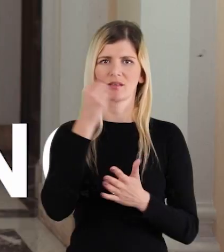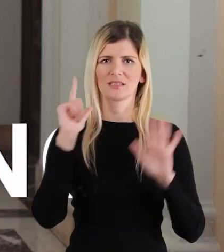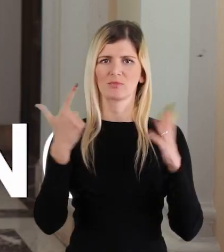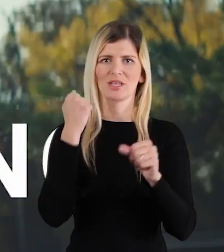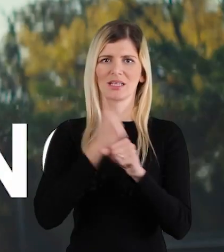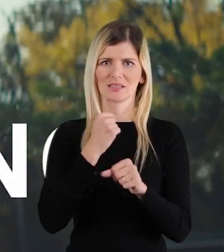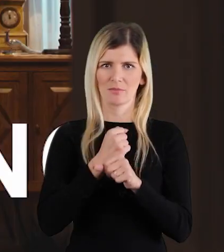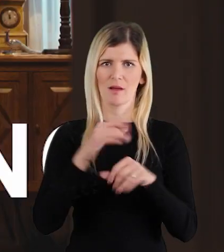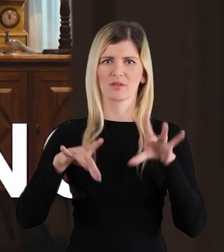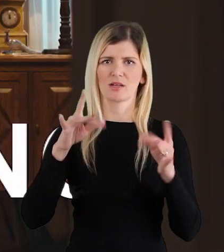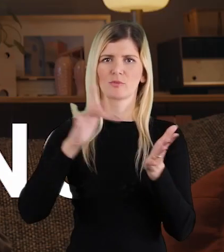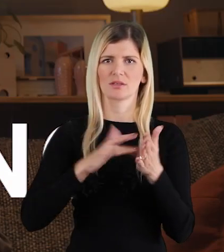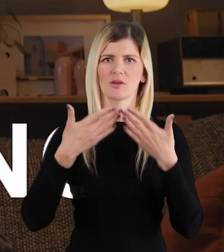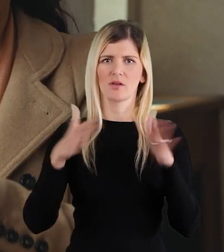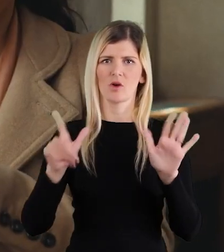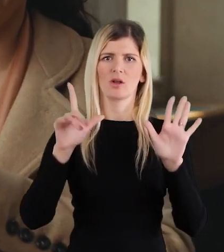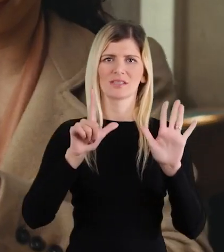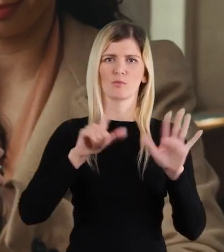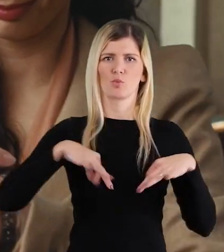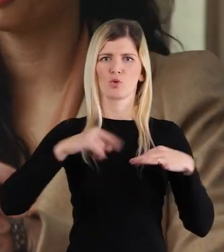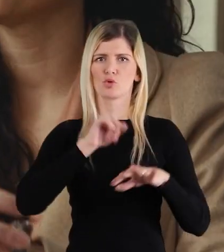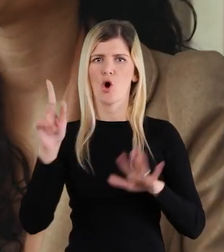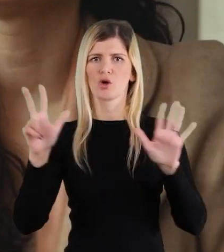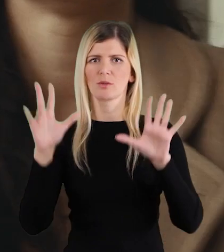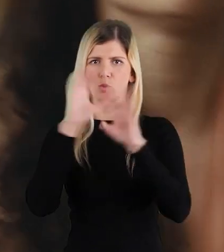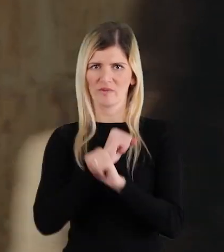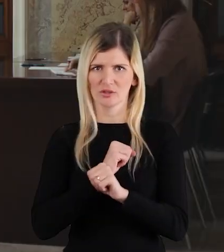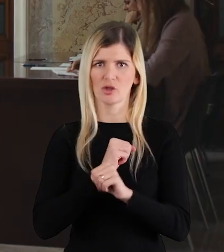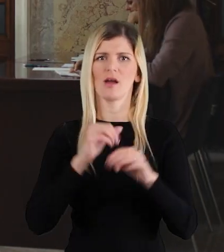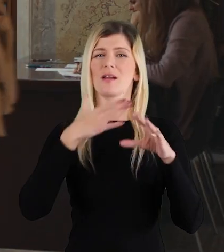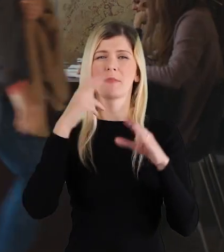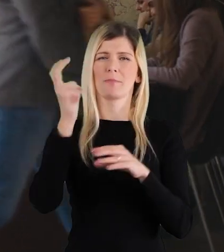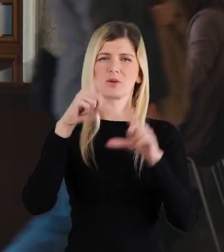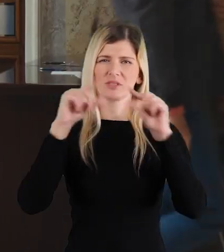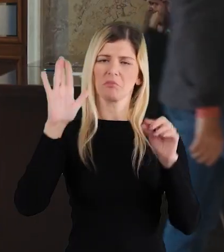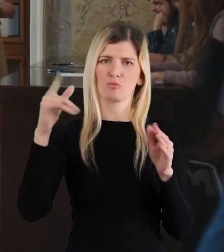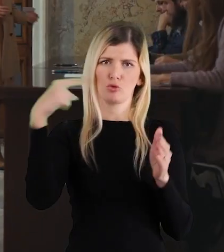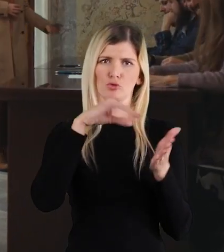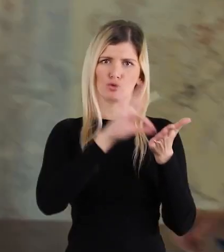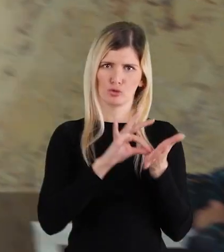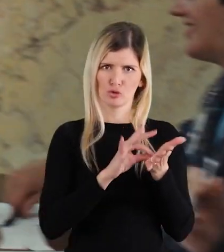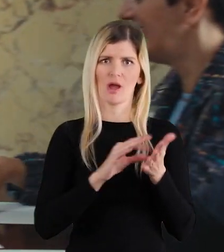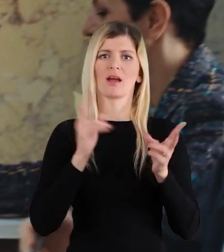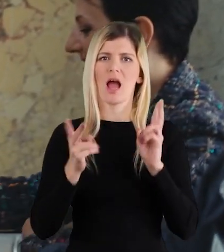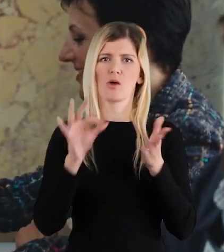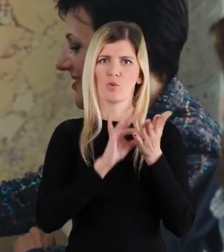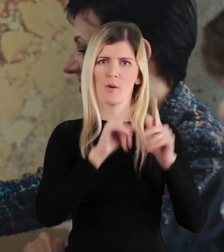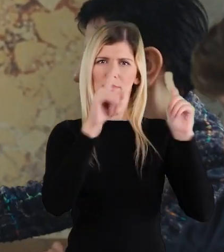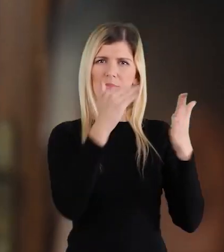Parlamentarni izbori održat će se u nedelju 17. prosinca. Biračka mjesta otvorena su od 7 do 20 sati. Možete glasovati i bez poziva.